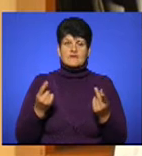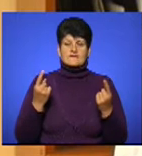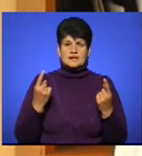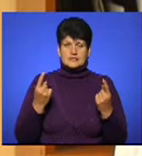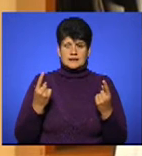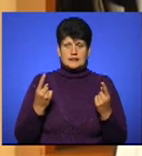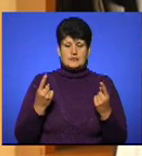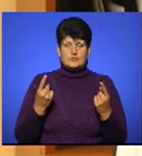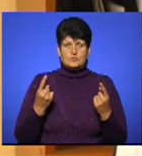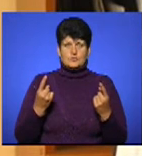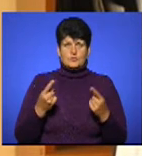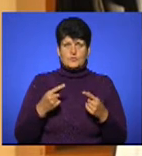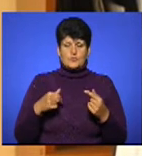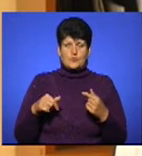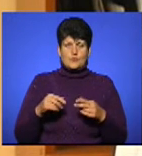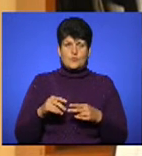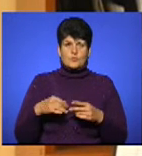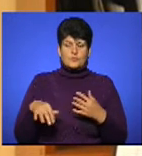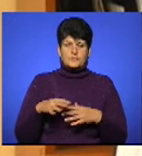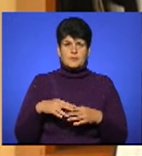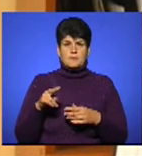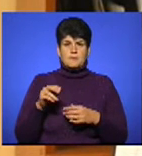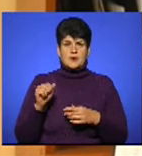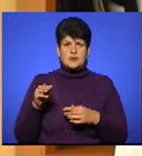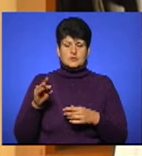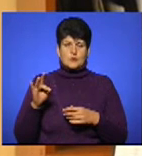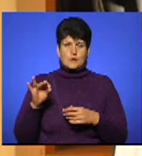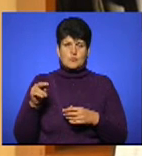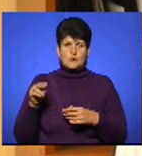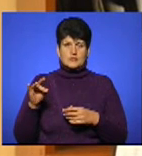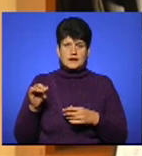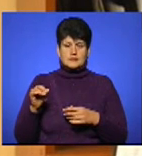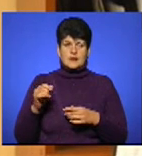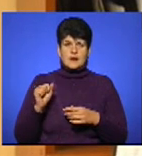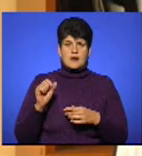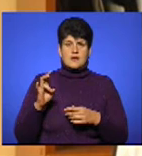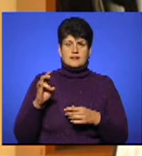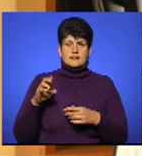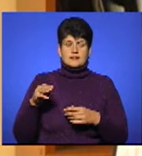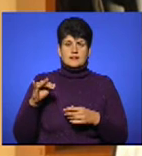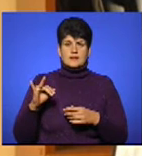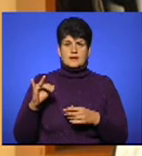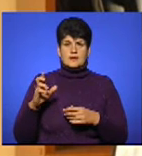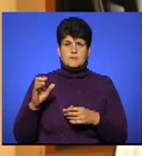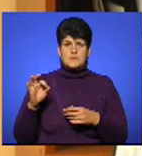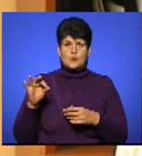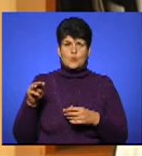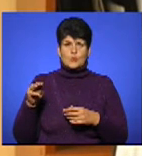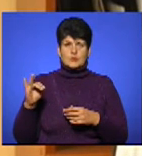об'єму дезинтоксикаційної терапії, гепатропротекторів, антибіотиків. Знову ж таки,